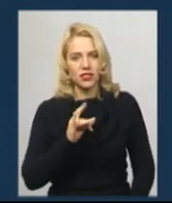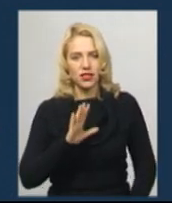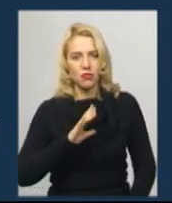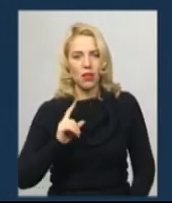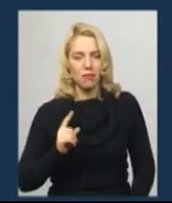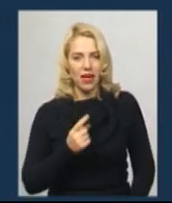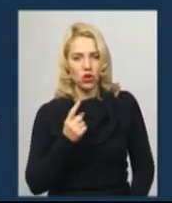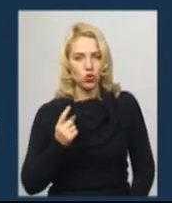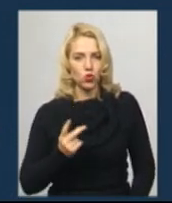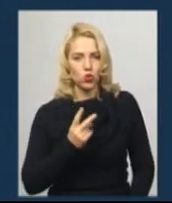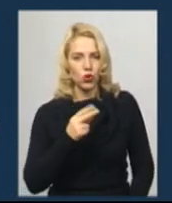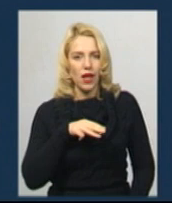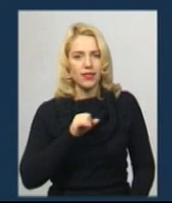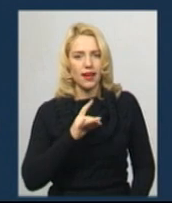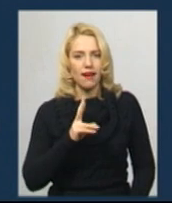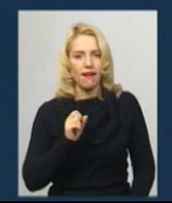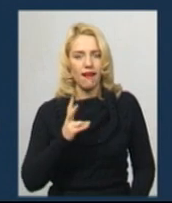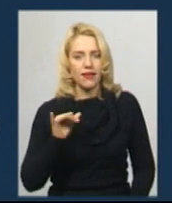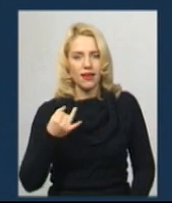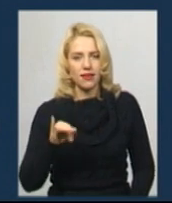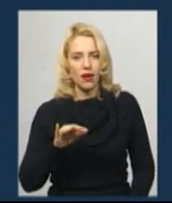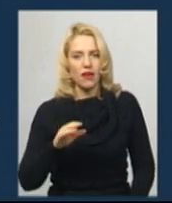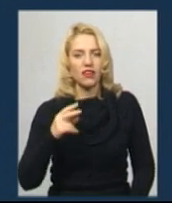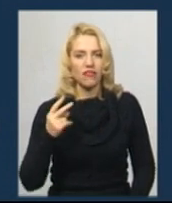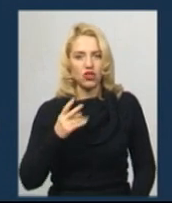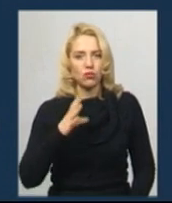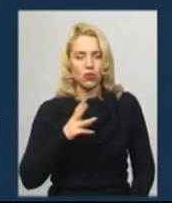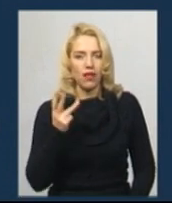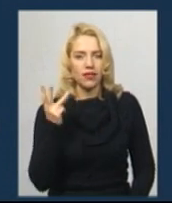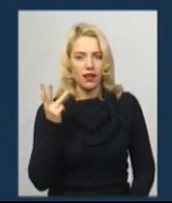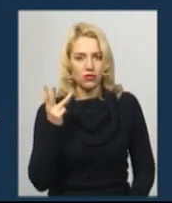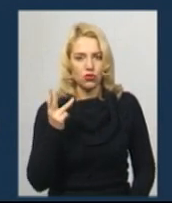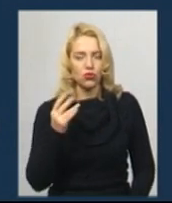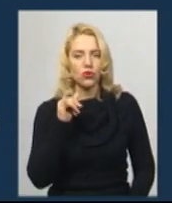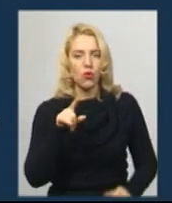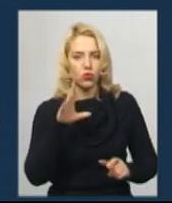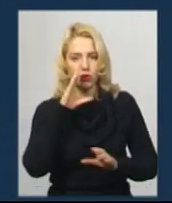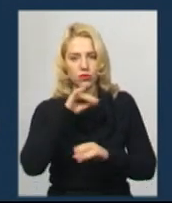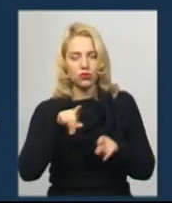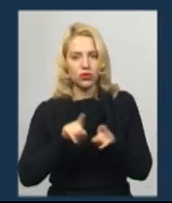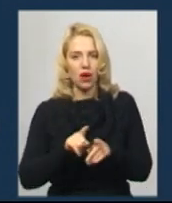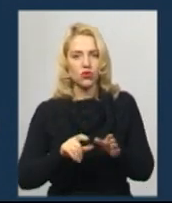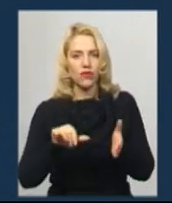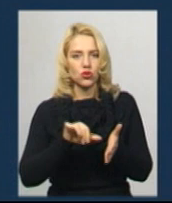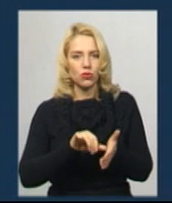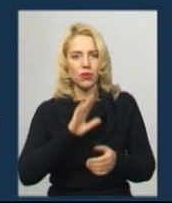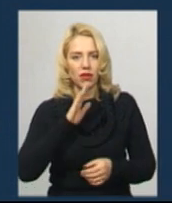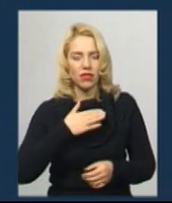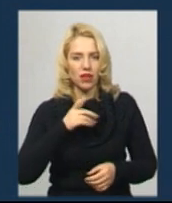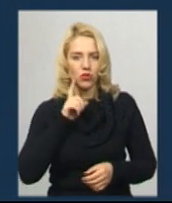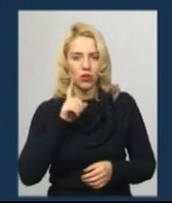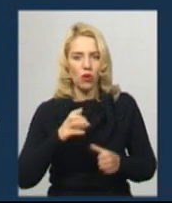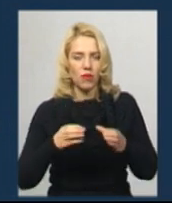і другою. Тарканій Маргарита двічі була третією. Успішно виступили і наші юніори. Команда в складі